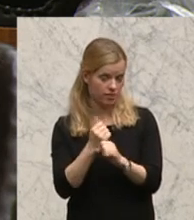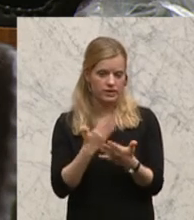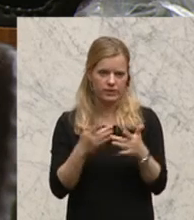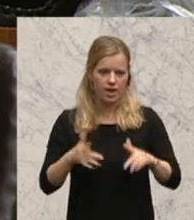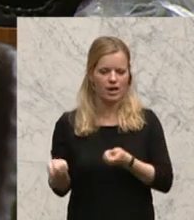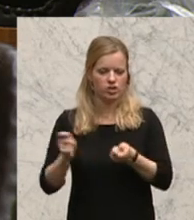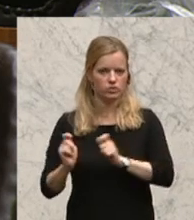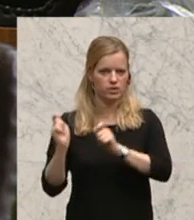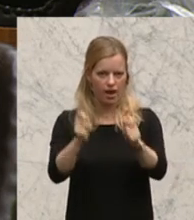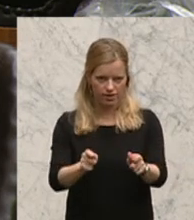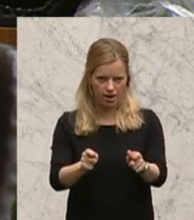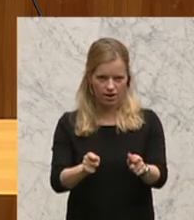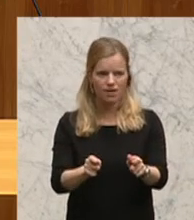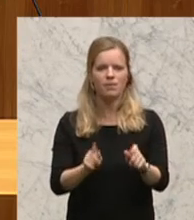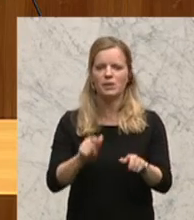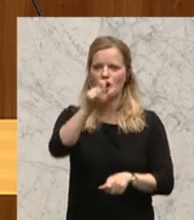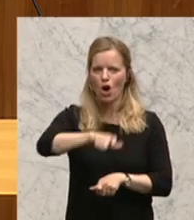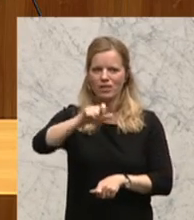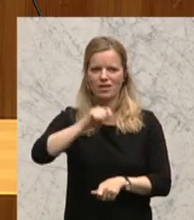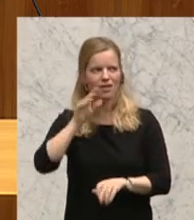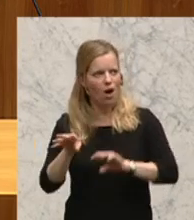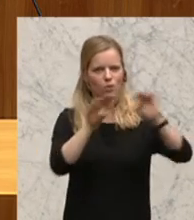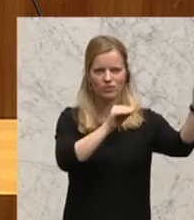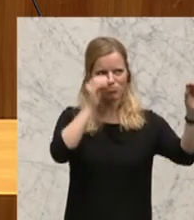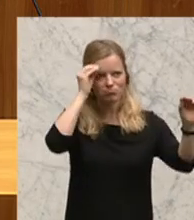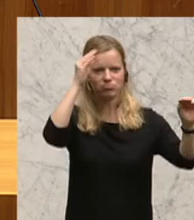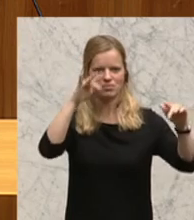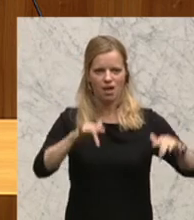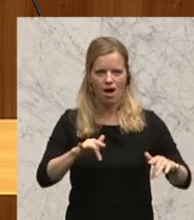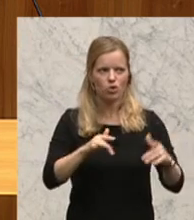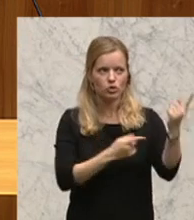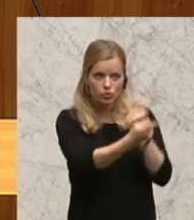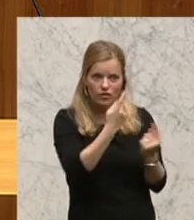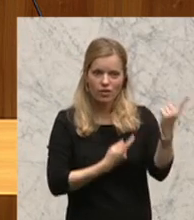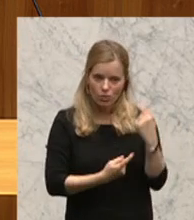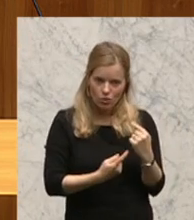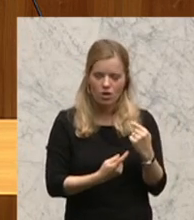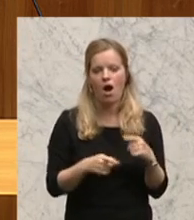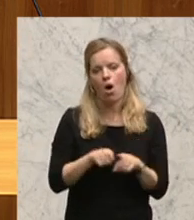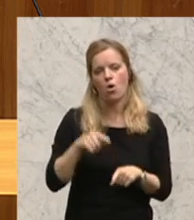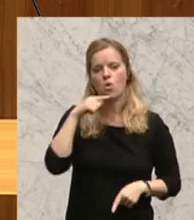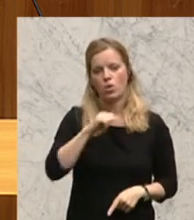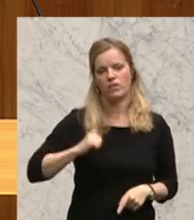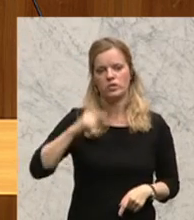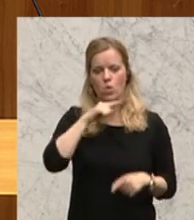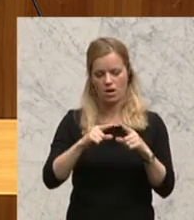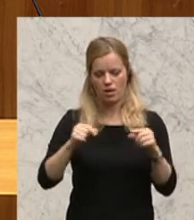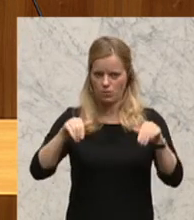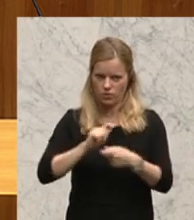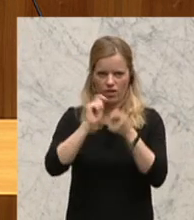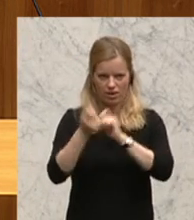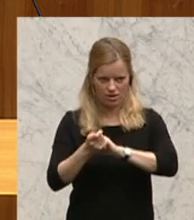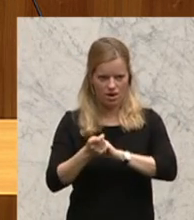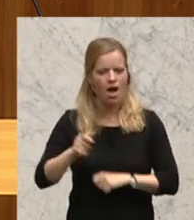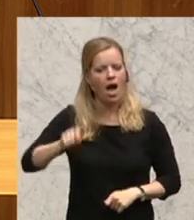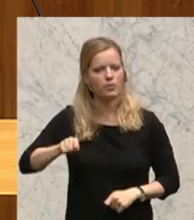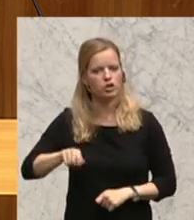Vermeidung von Brain Rain und Förderung qualifizierter Zuwanderung. Auch die Rot-Weiß-Rot-Karte müssen wir da natürlich ändern seitens der Abgeordneten Strolz und Scherack